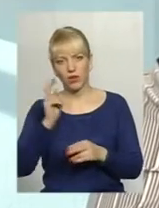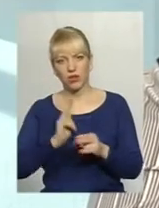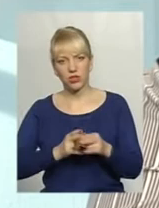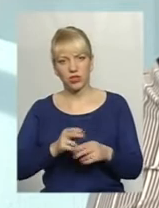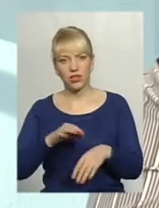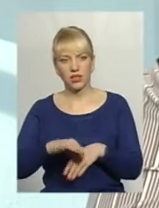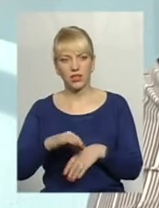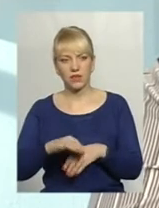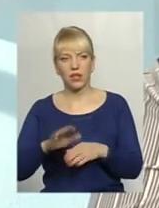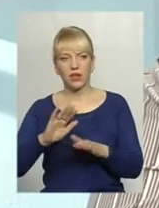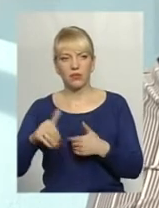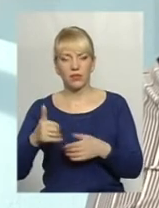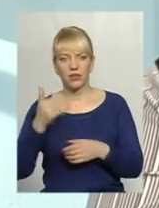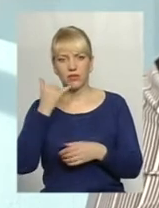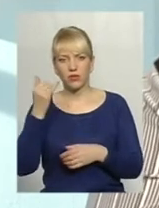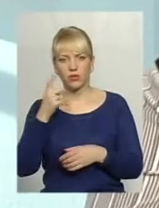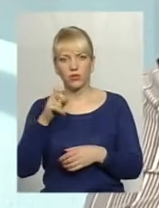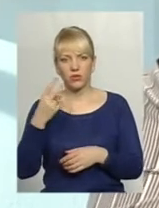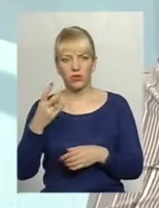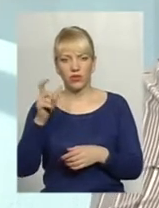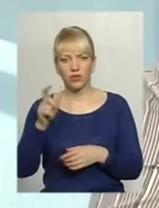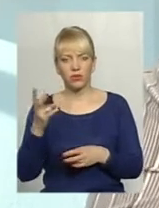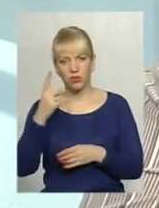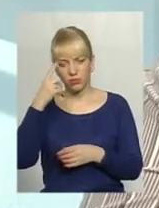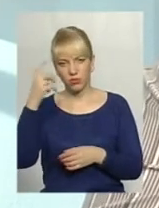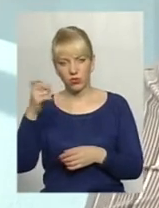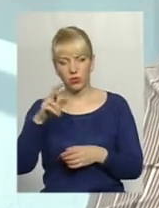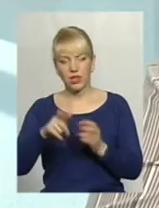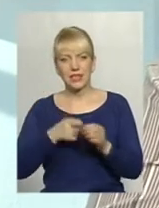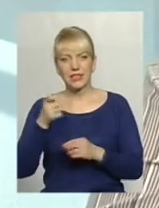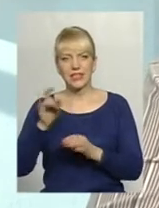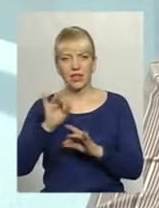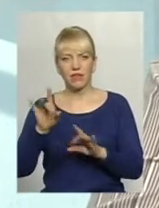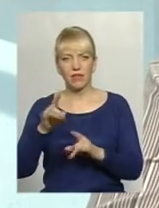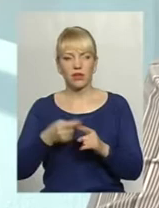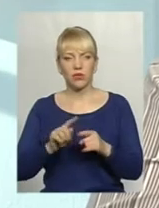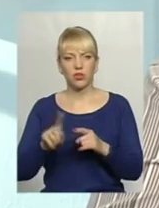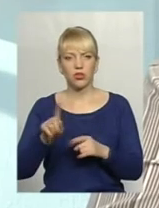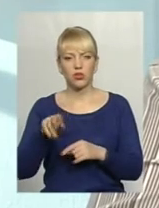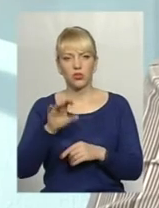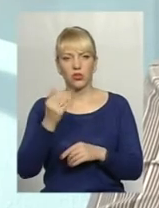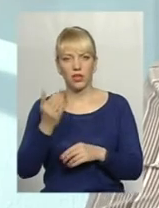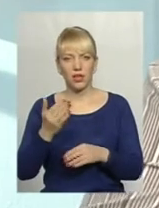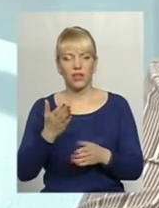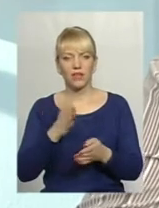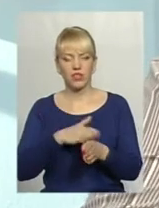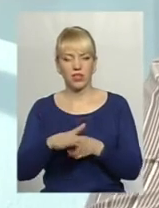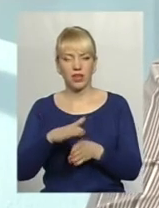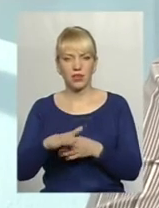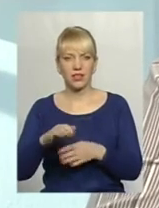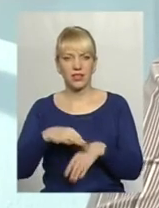йде після дзвінку 102. Тобто, людина має повідомити, заявити про те, що до неї вчиняється насильство.